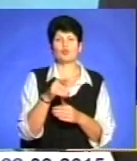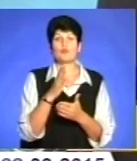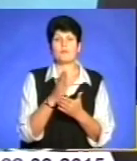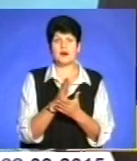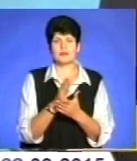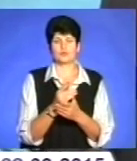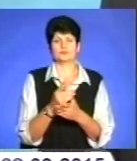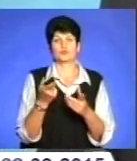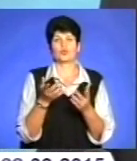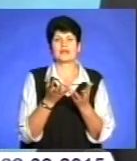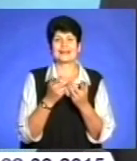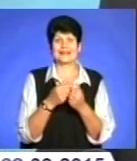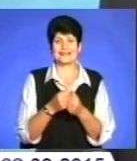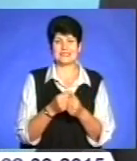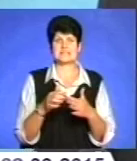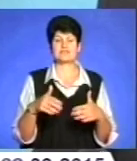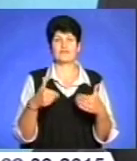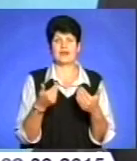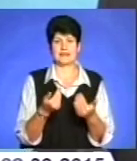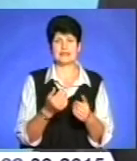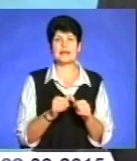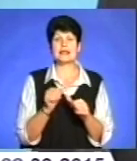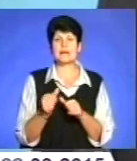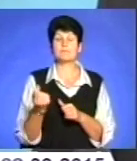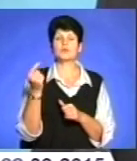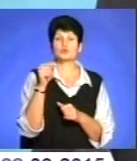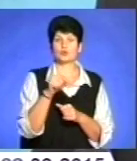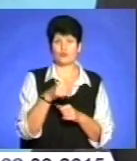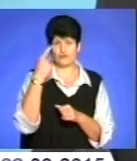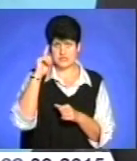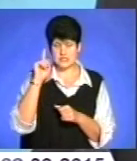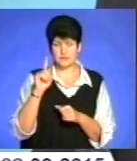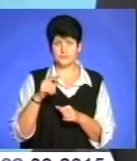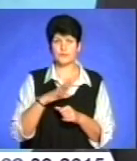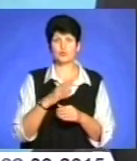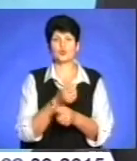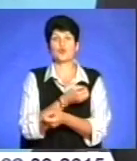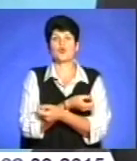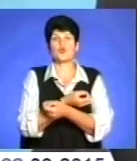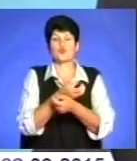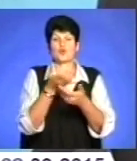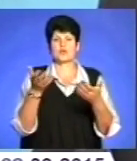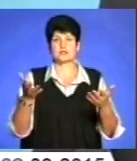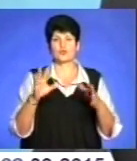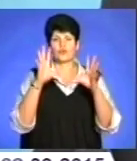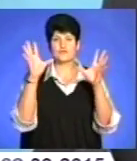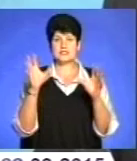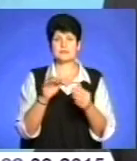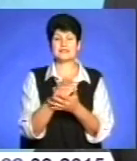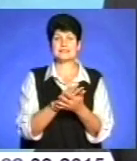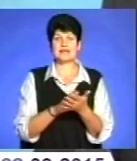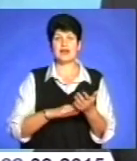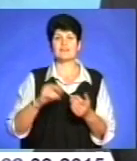кількість звернень. Крім того, як ви знаєте, було роздано всім знову заяви і